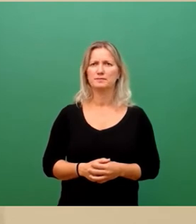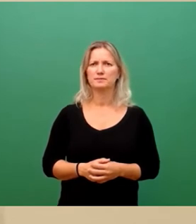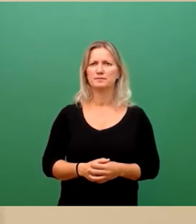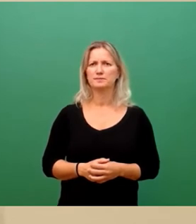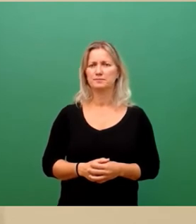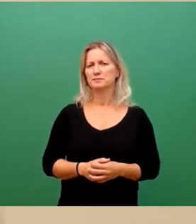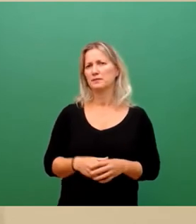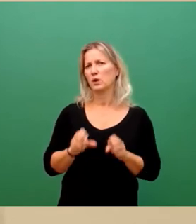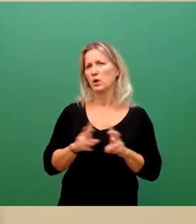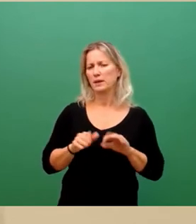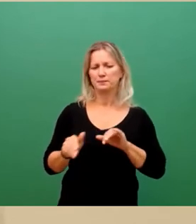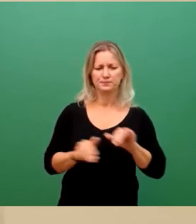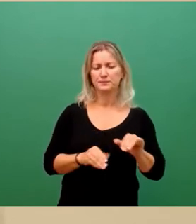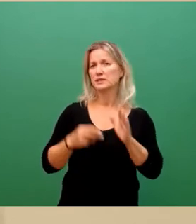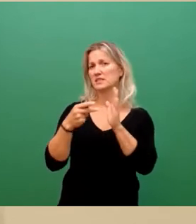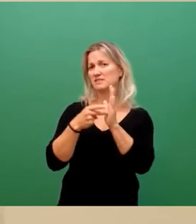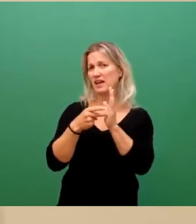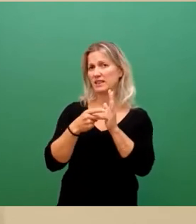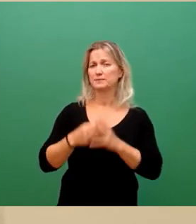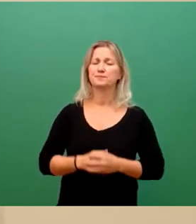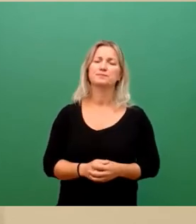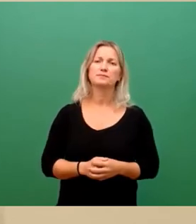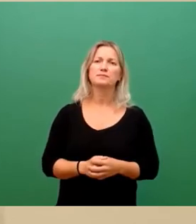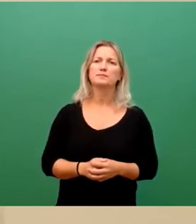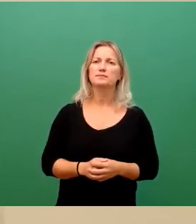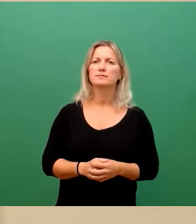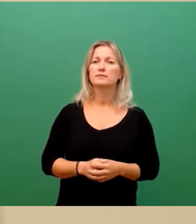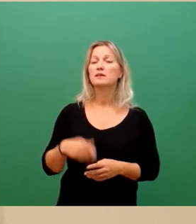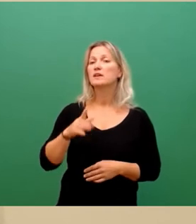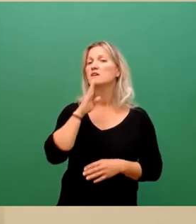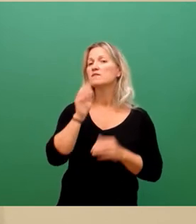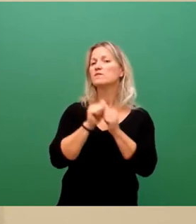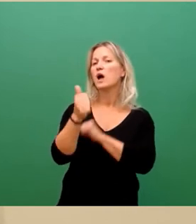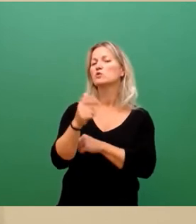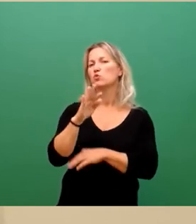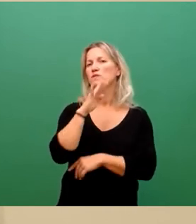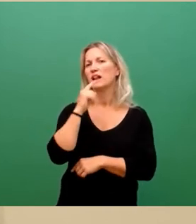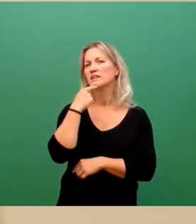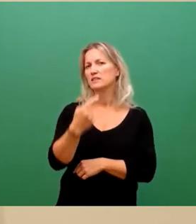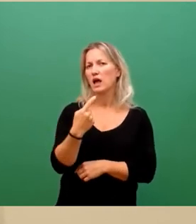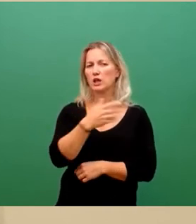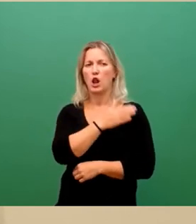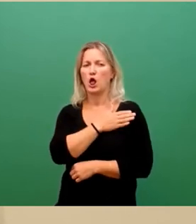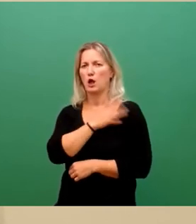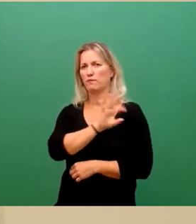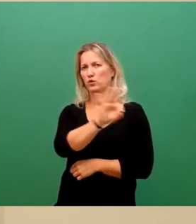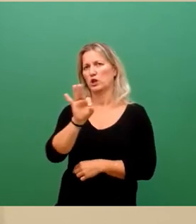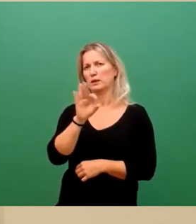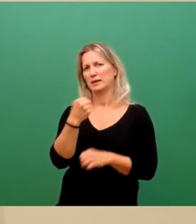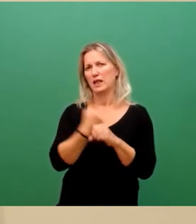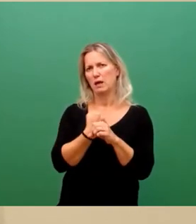Die zweite Sache, Sie haben viel von weggenommen, was das Lob an die Mitarbeiterinnen und Mitarbeiter